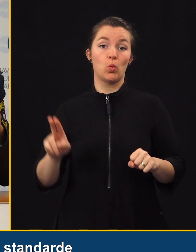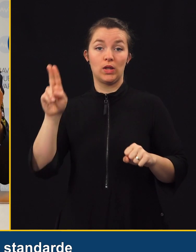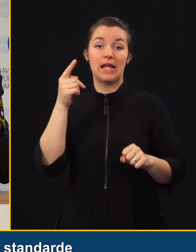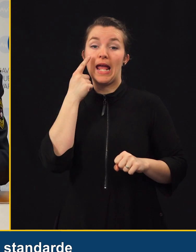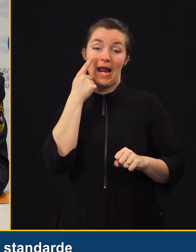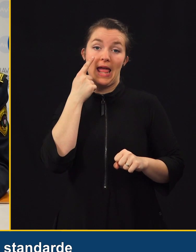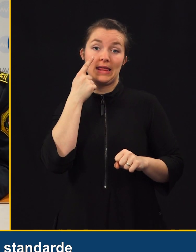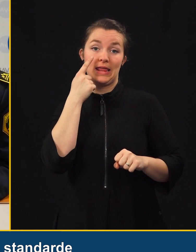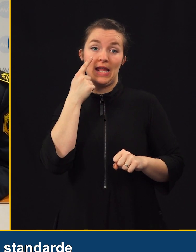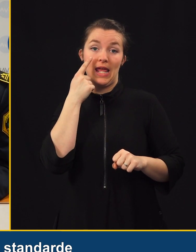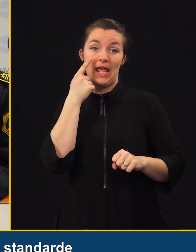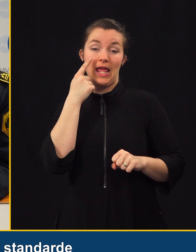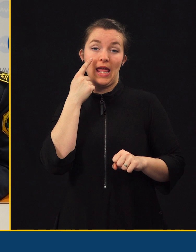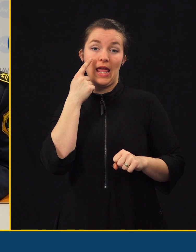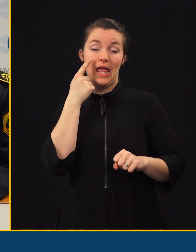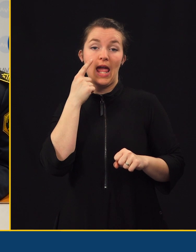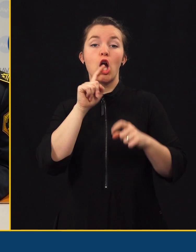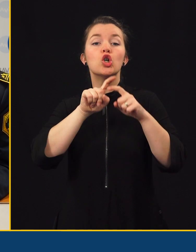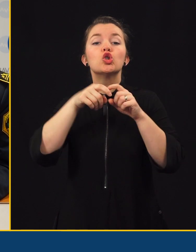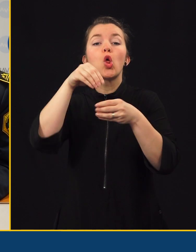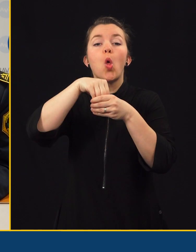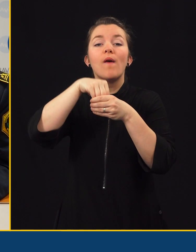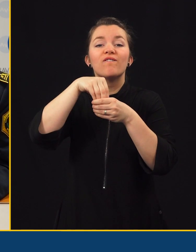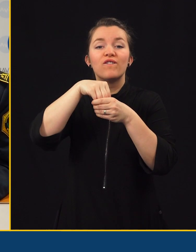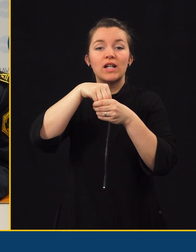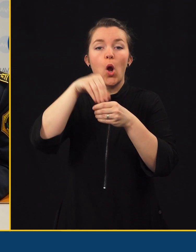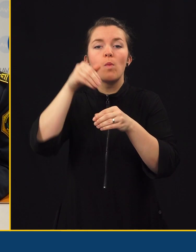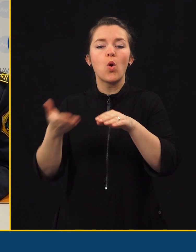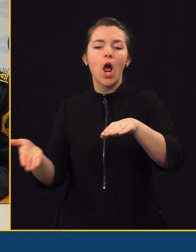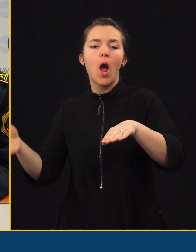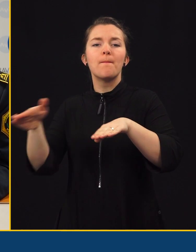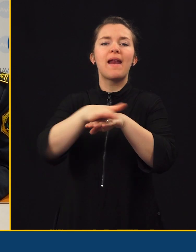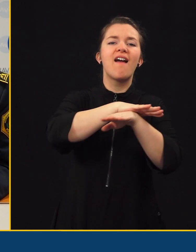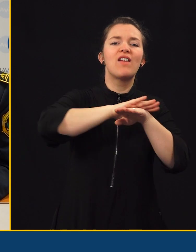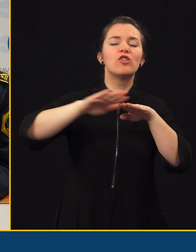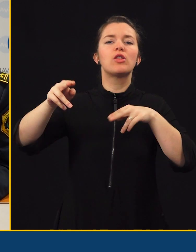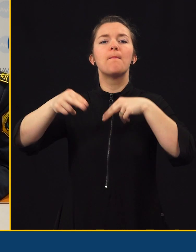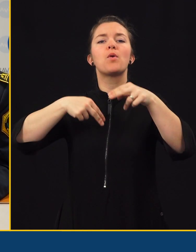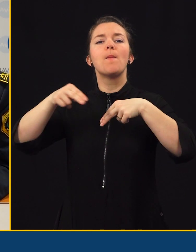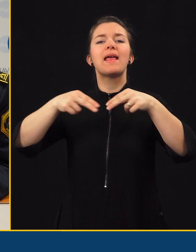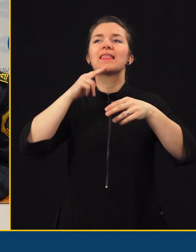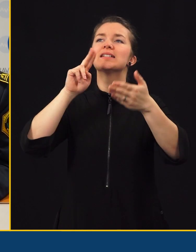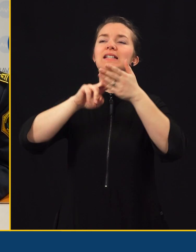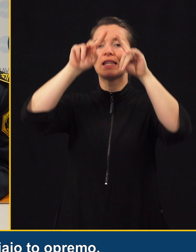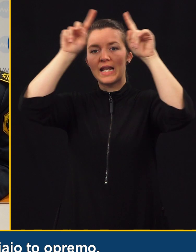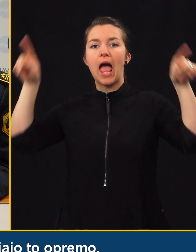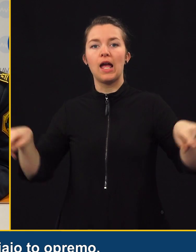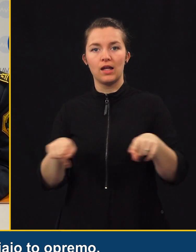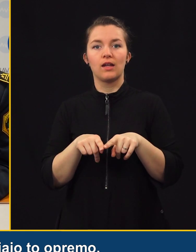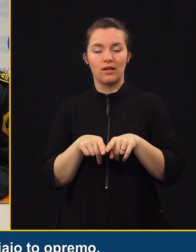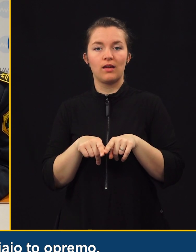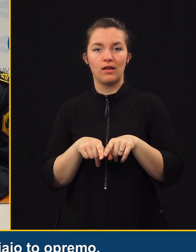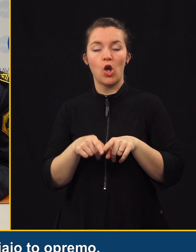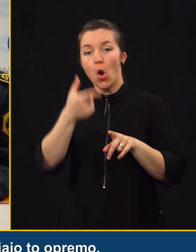za snovi, s katerimi morajo biti prevlečeni prometni znaki in vem, da so imeli